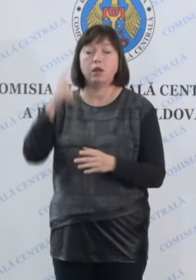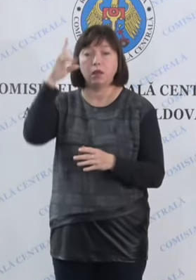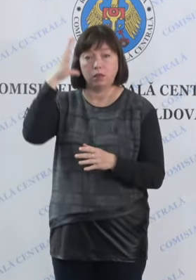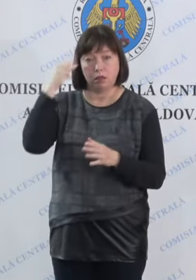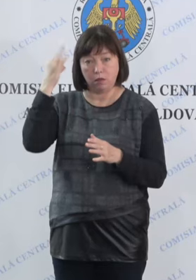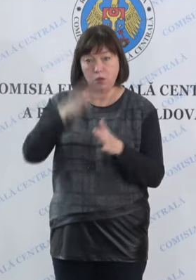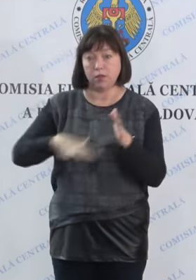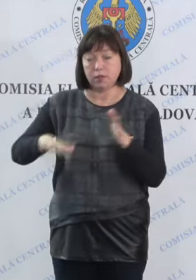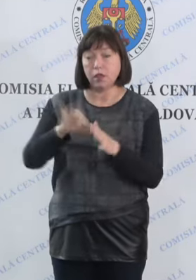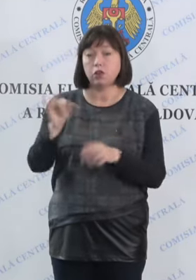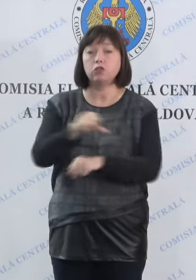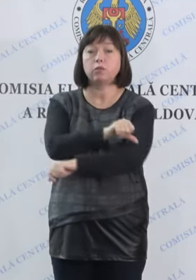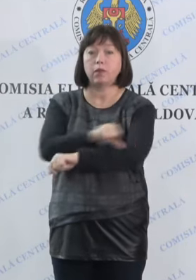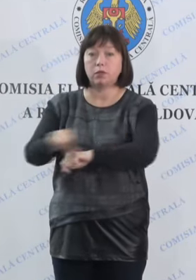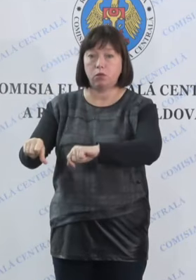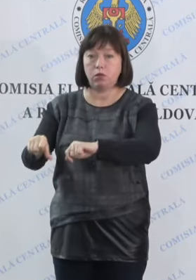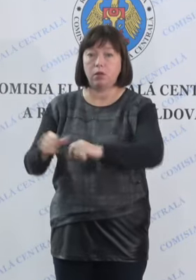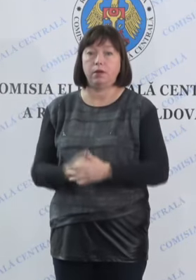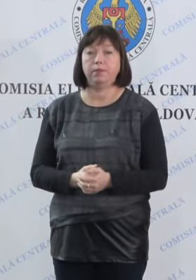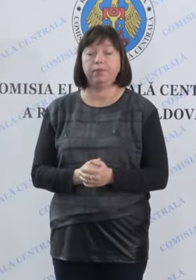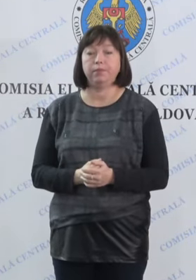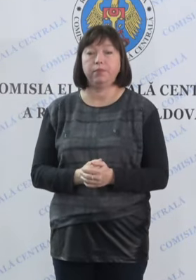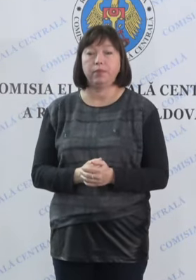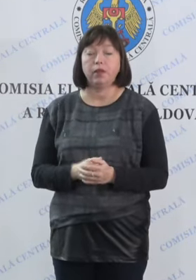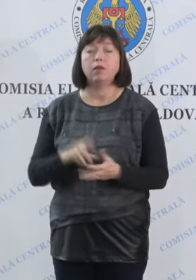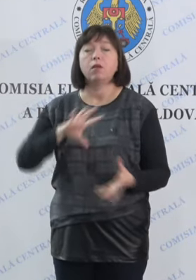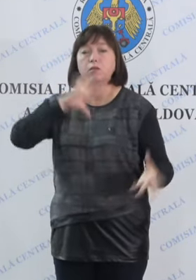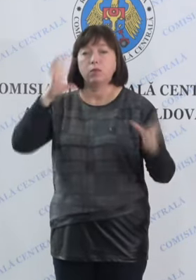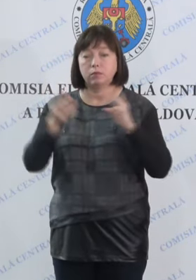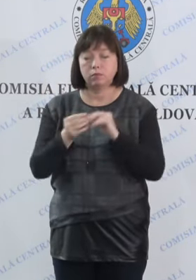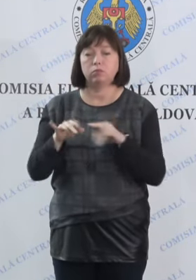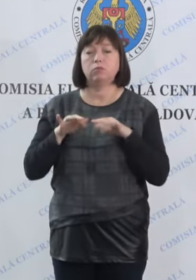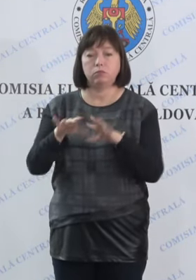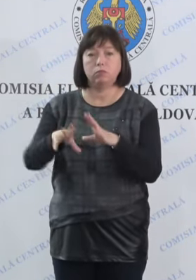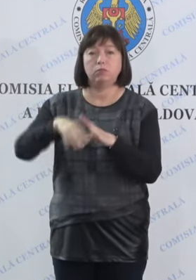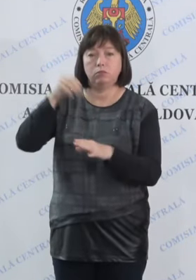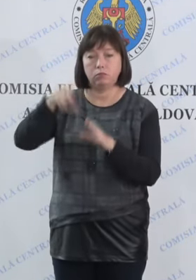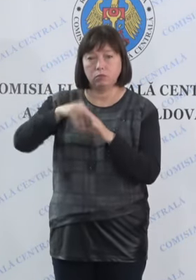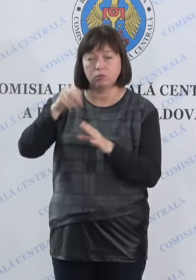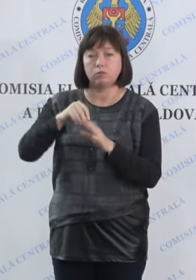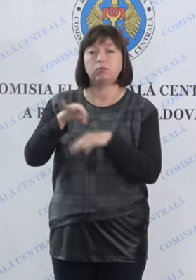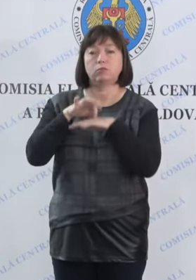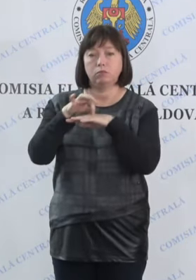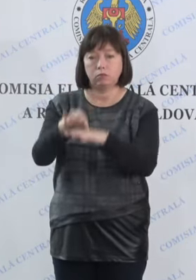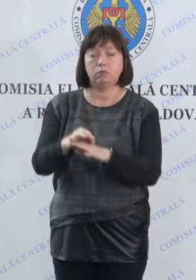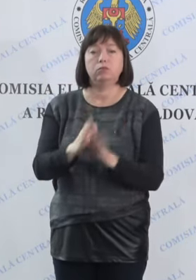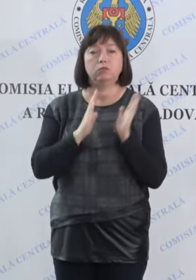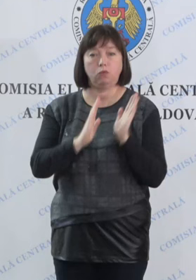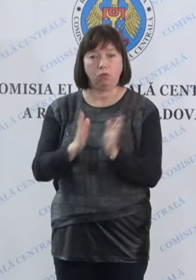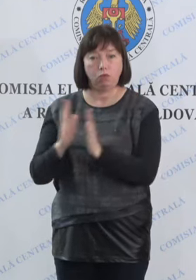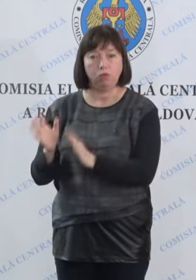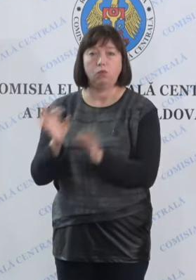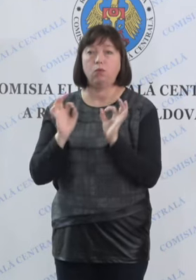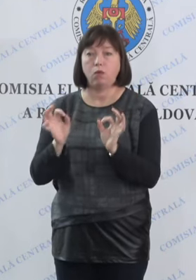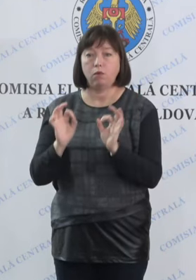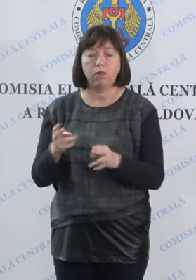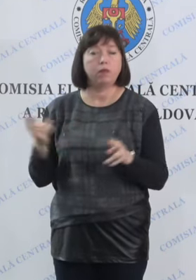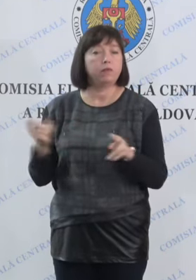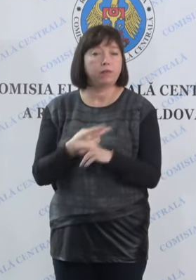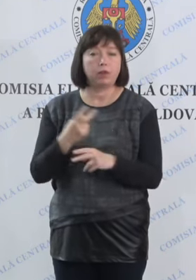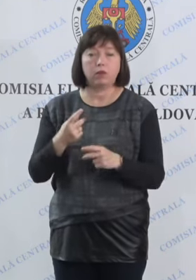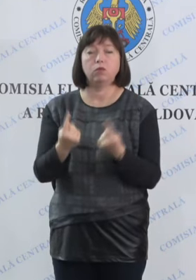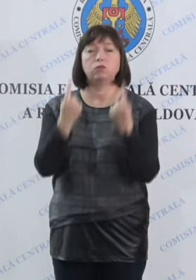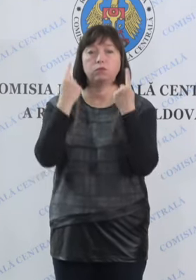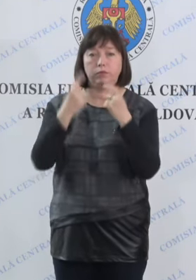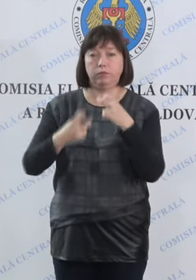țară cât și cele de peste hotare. Per ansamblu, procesul de votare se desfășoară în regim normal, fără incidente